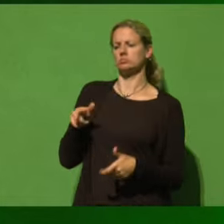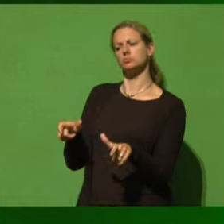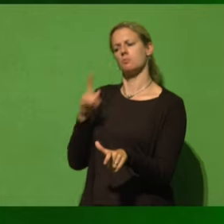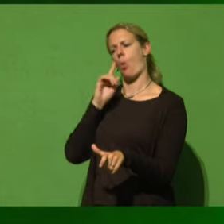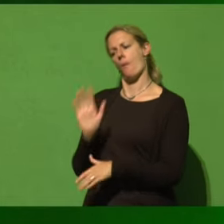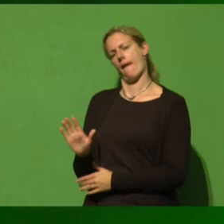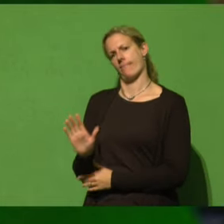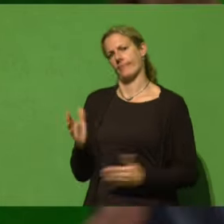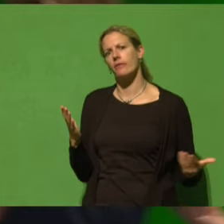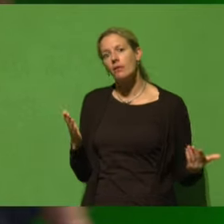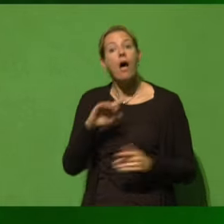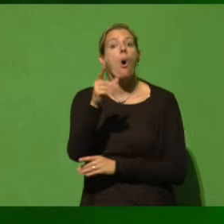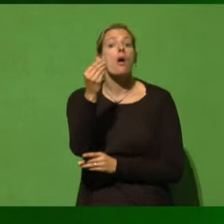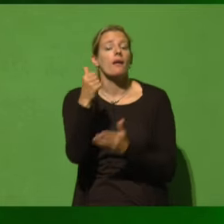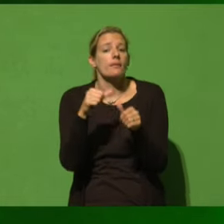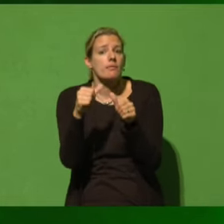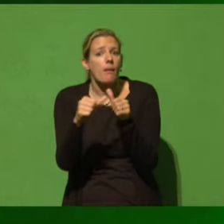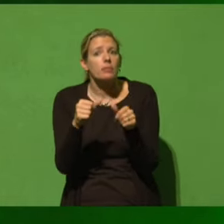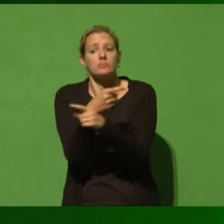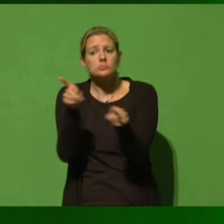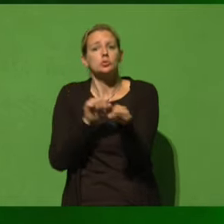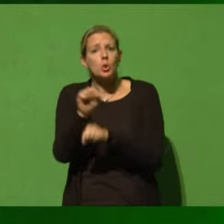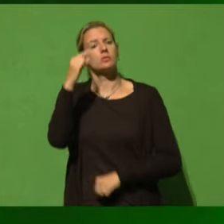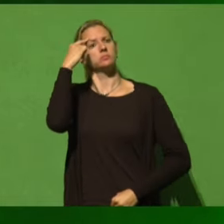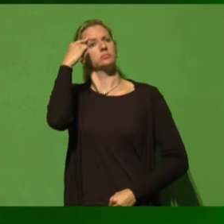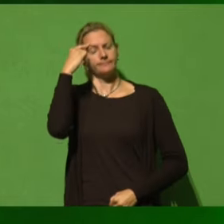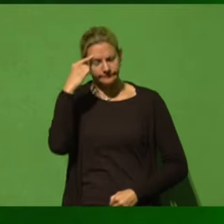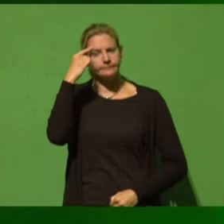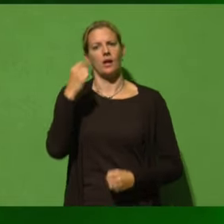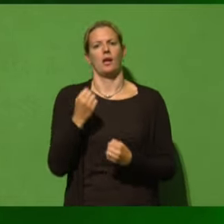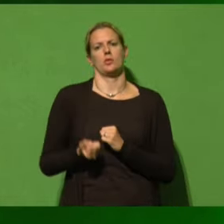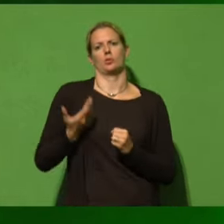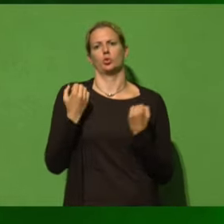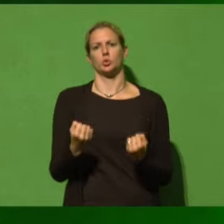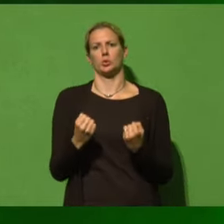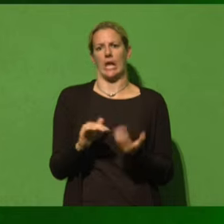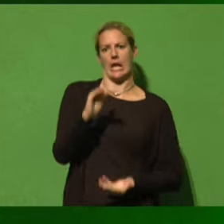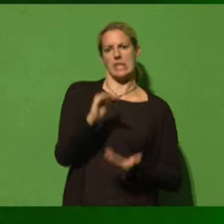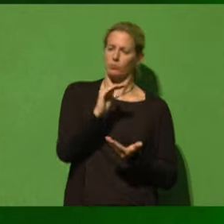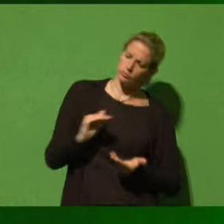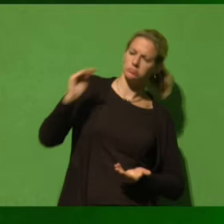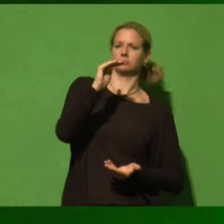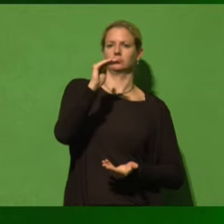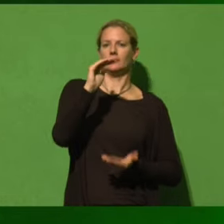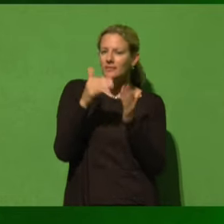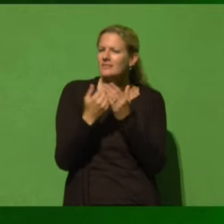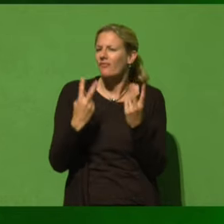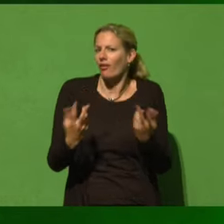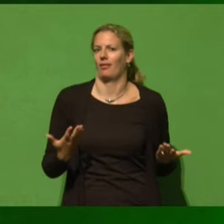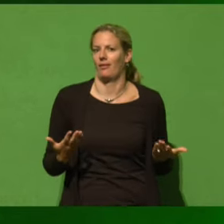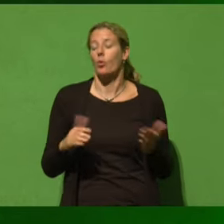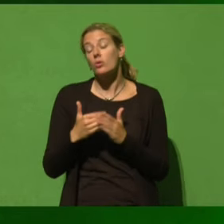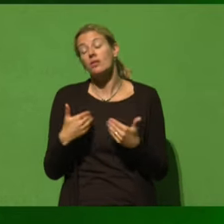Zeiten knapper Kassen an Naturschutzetat zu erhöhen. Denn das ist zentral und deshalb bin ich auch so froh, wenn es euch gelingt,